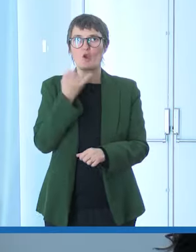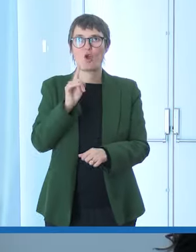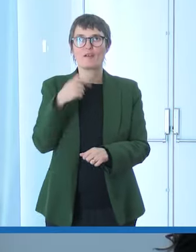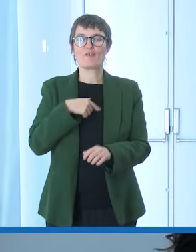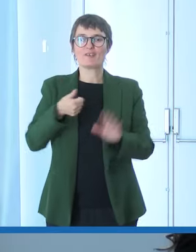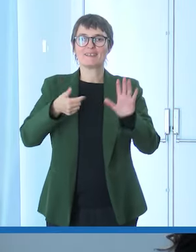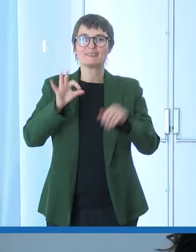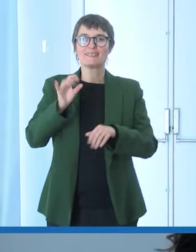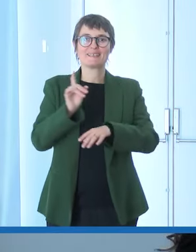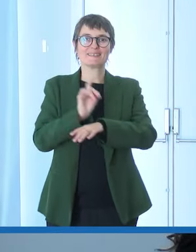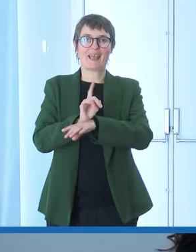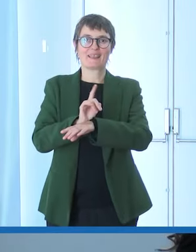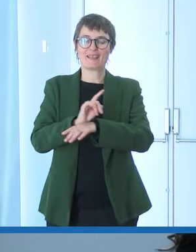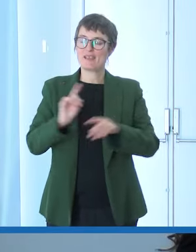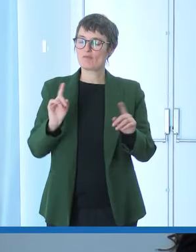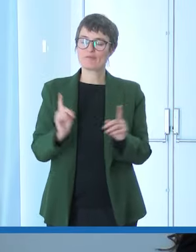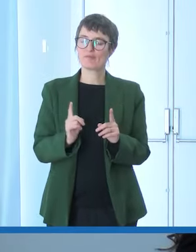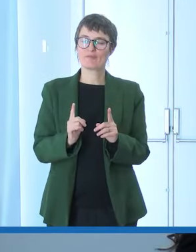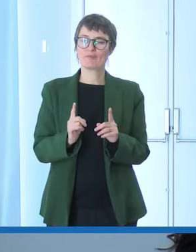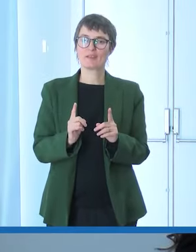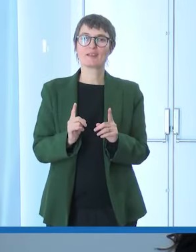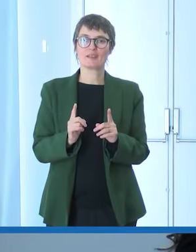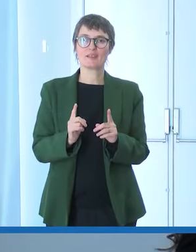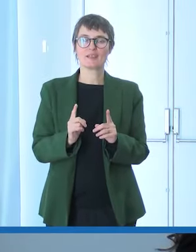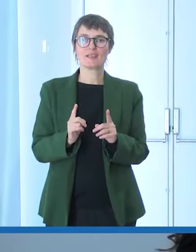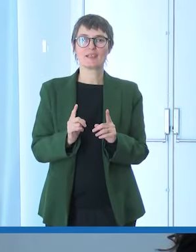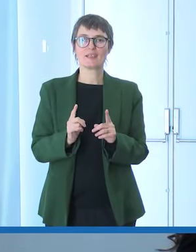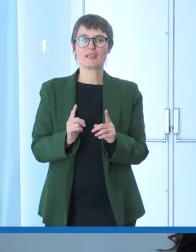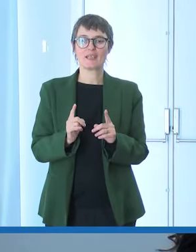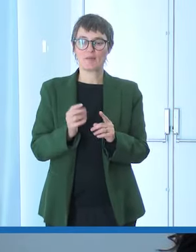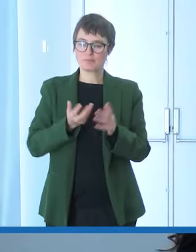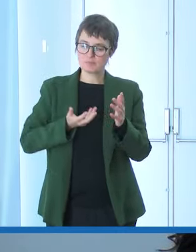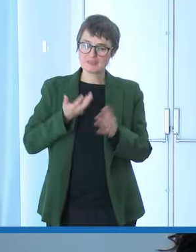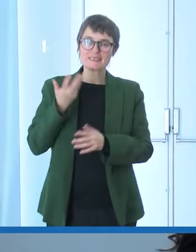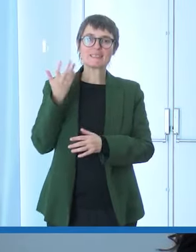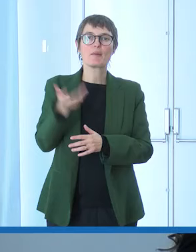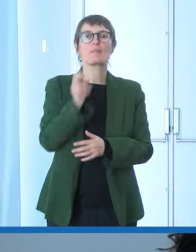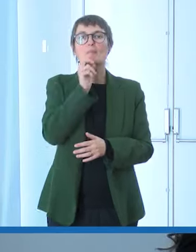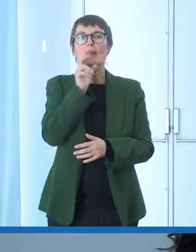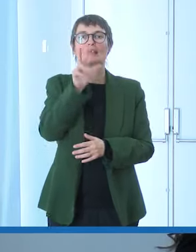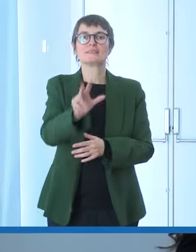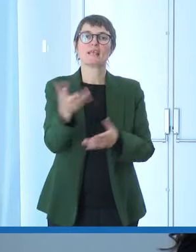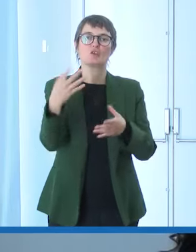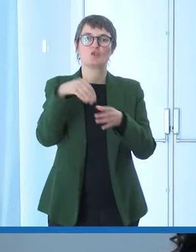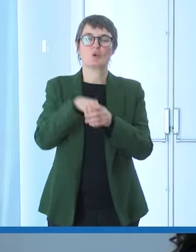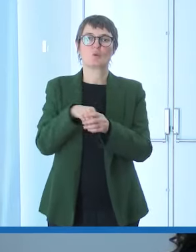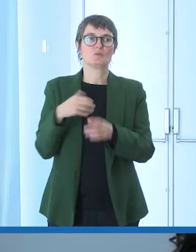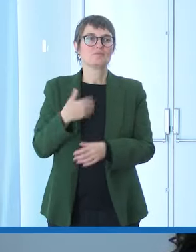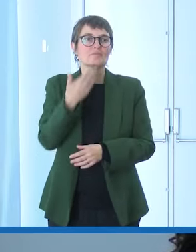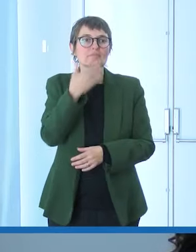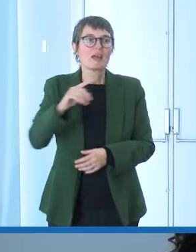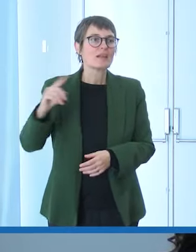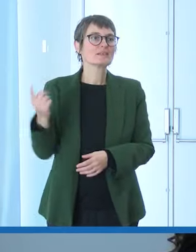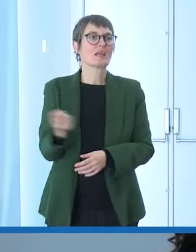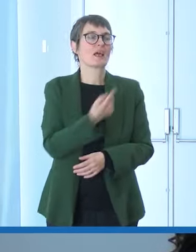e nel trasmettere un importante e reale messaggio di inclusione grazie a tutti